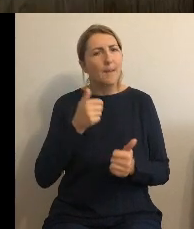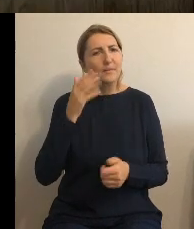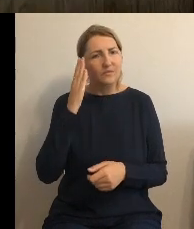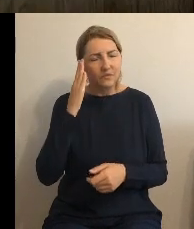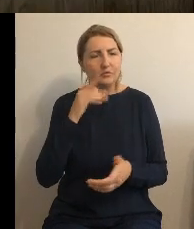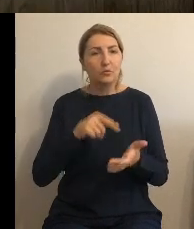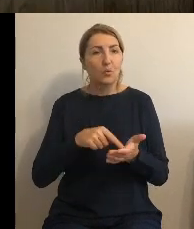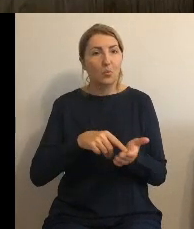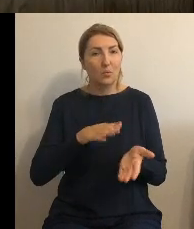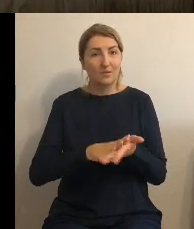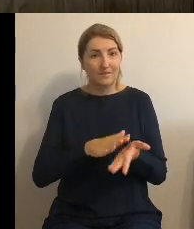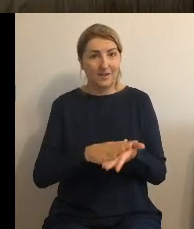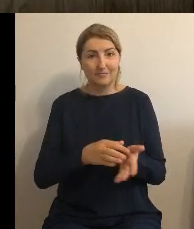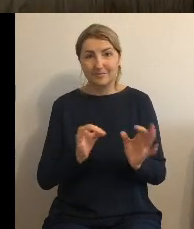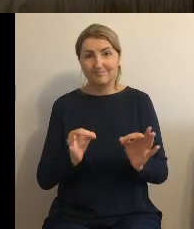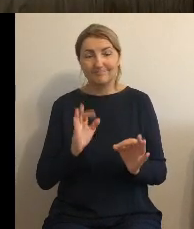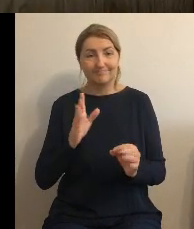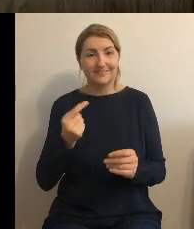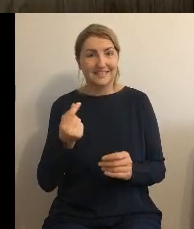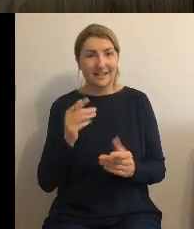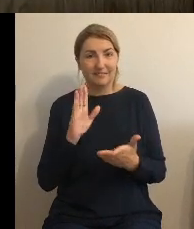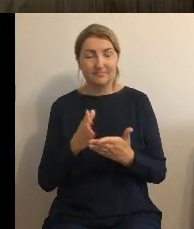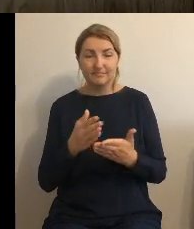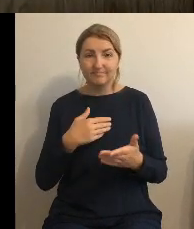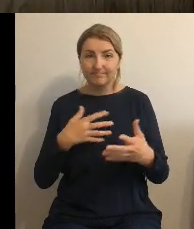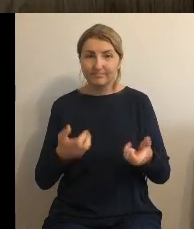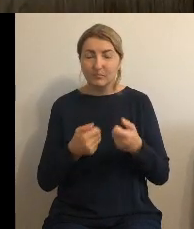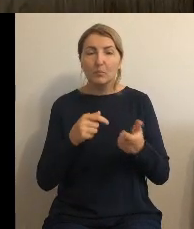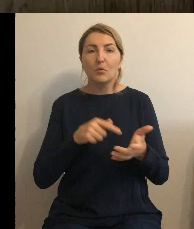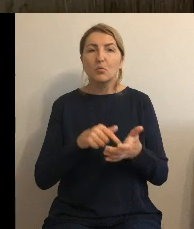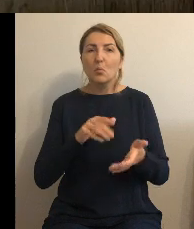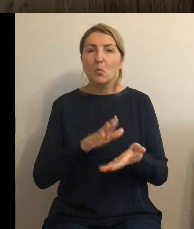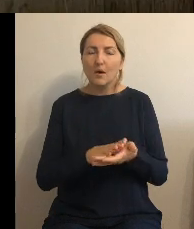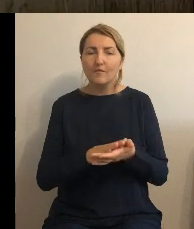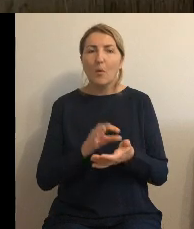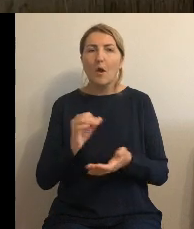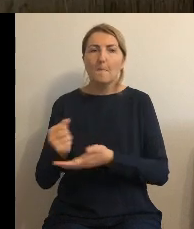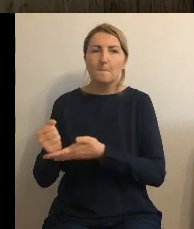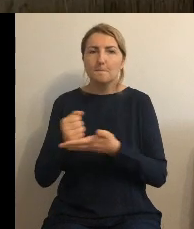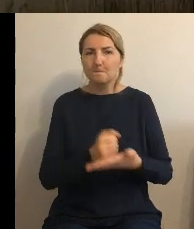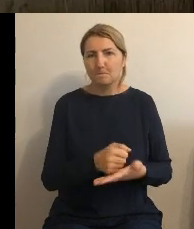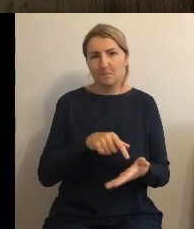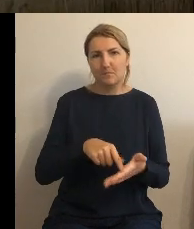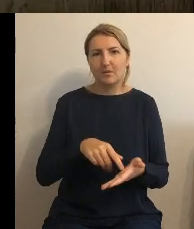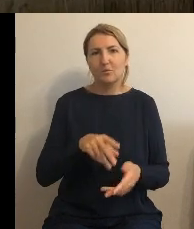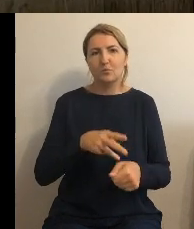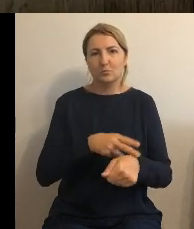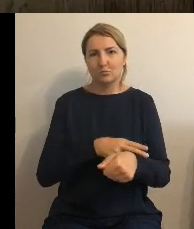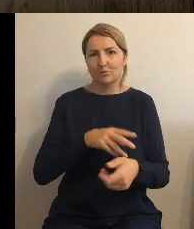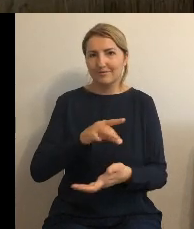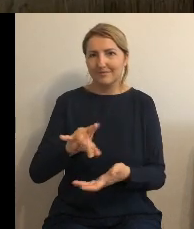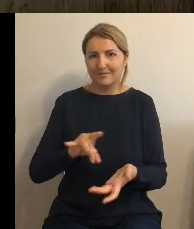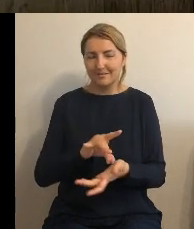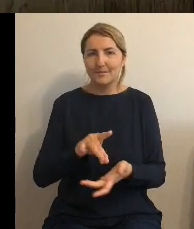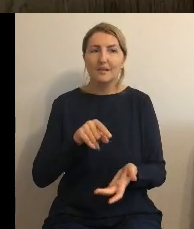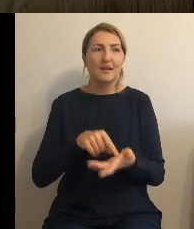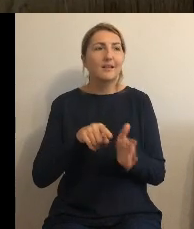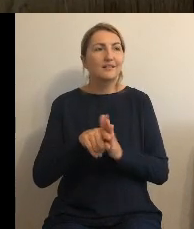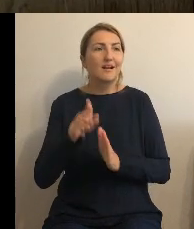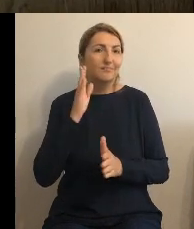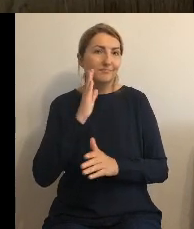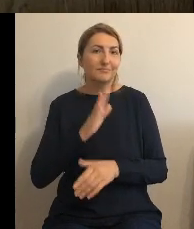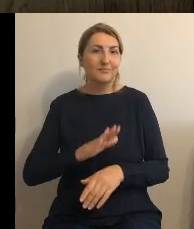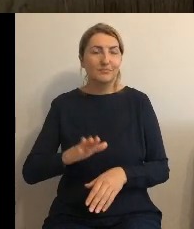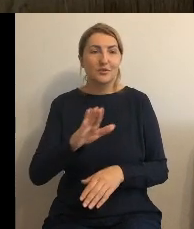uchwała którą będziemy za chwilę podejmowali to jest uchwała o dopłacie urzędu gminy do stawek czyli dla mieszkańców ta zwyżka nie będzie do 6